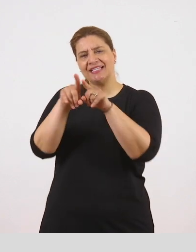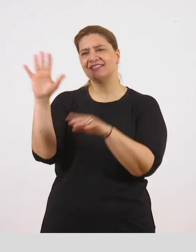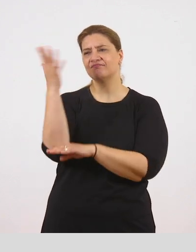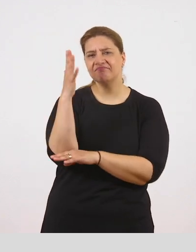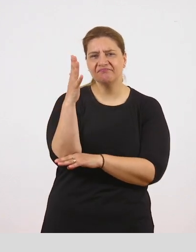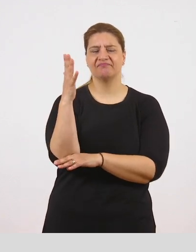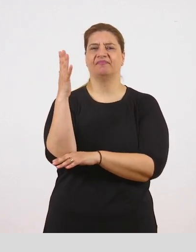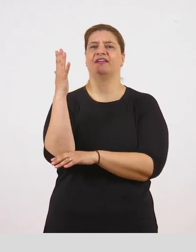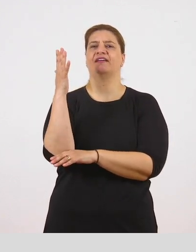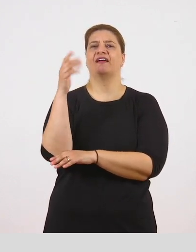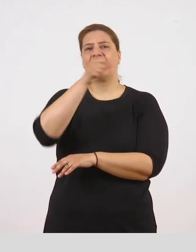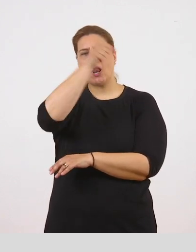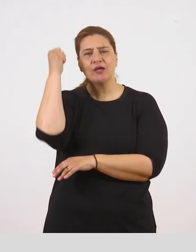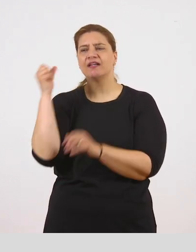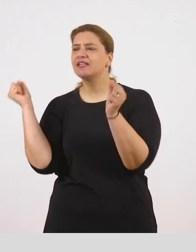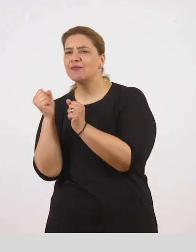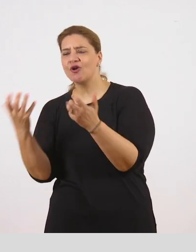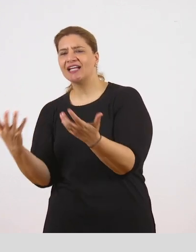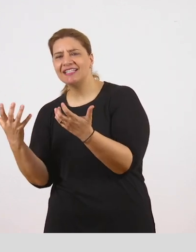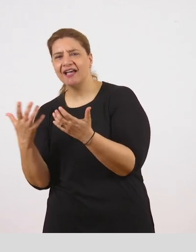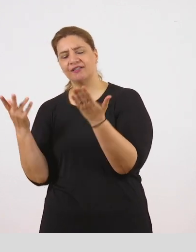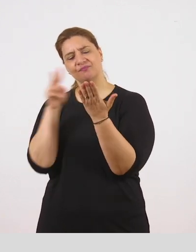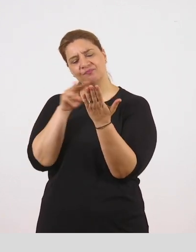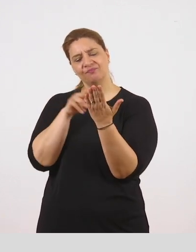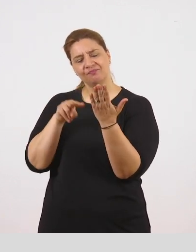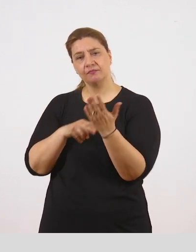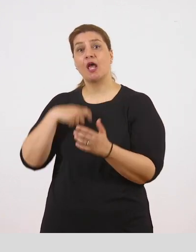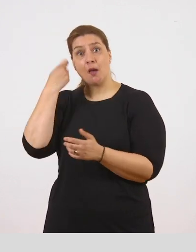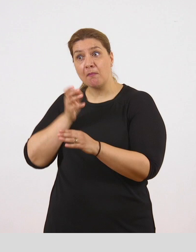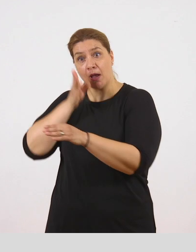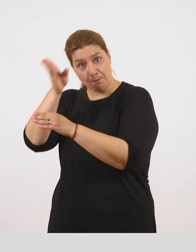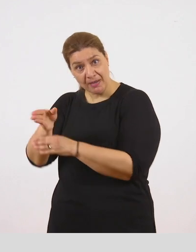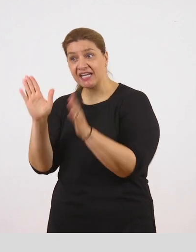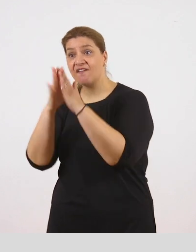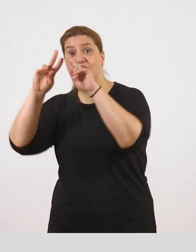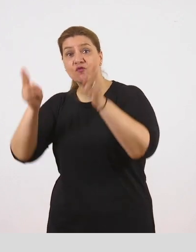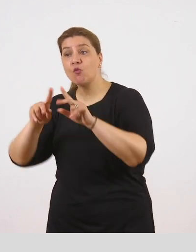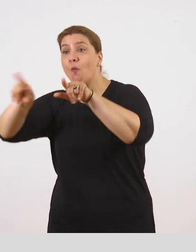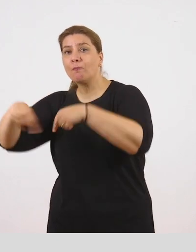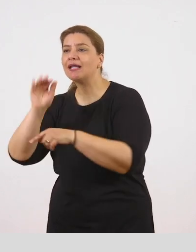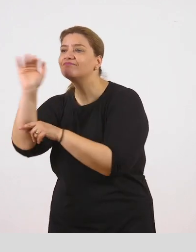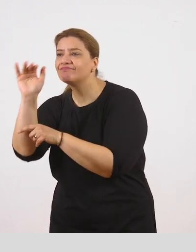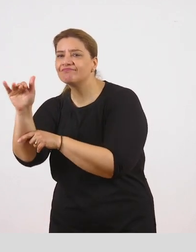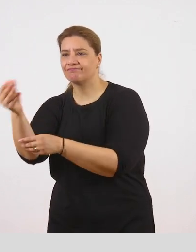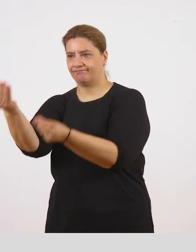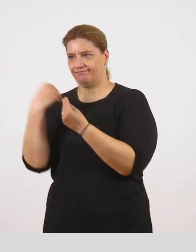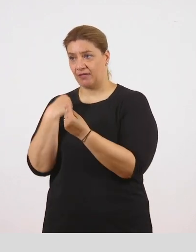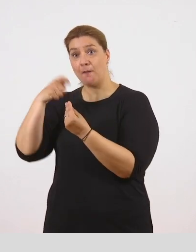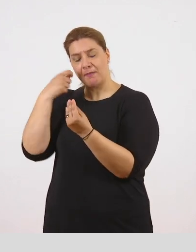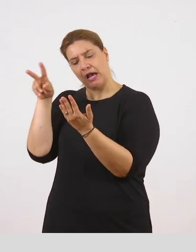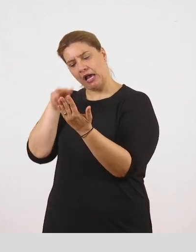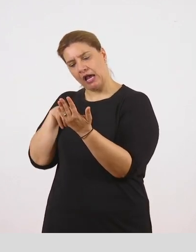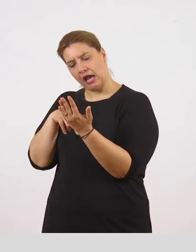δίπλα στο τζάκι το χειμώνα με ένα βιβλίο στο χέρι. Τα παράγγελνε οι ίδιοι στο βιβλιοπωλείο της πλατείας. Και όσα έκρινε ότι με